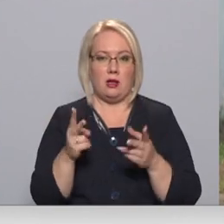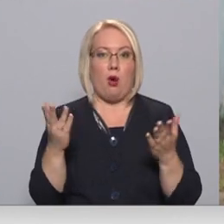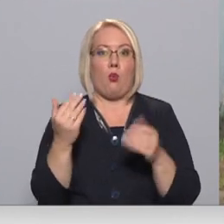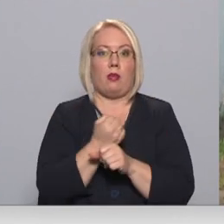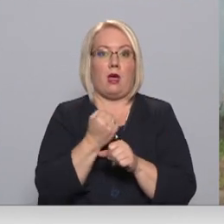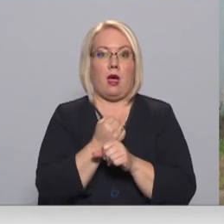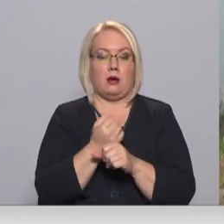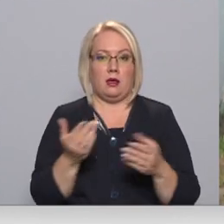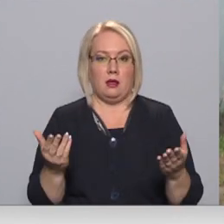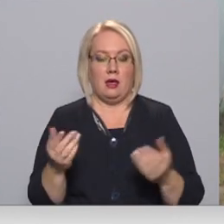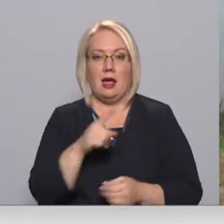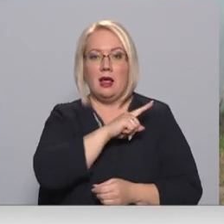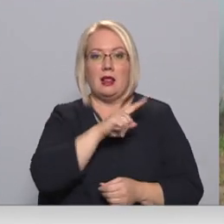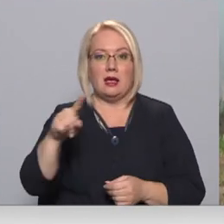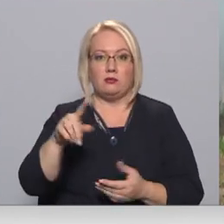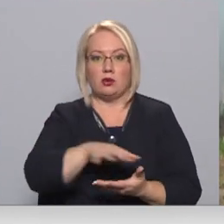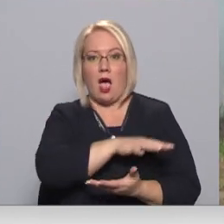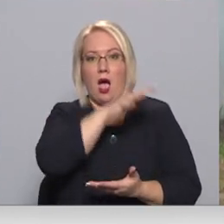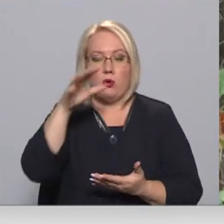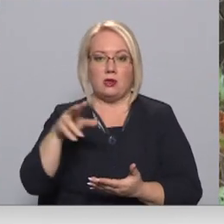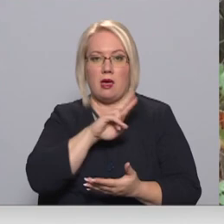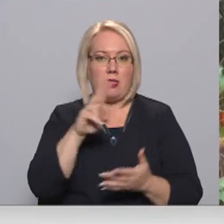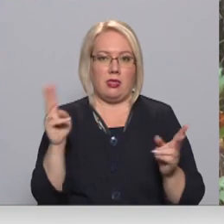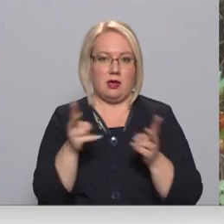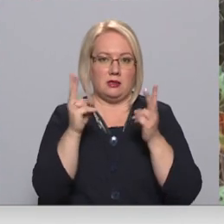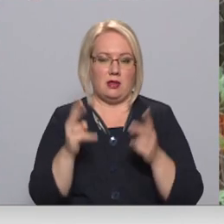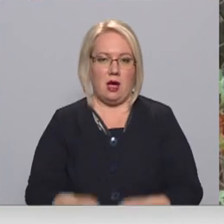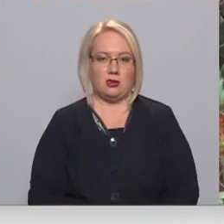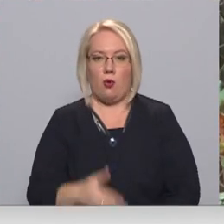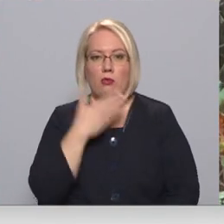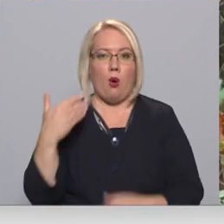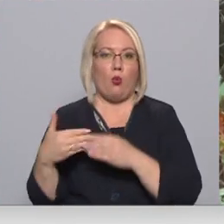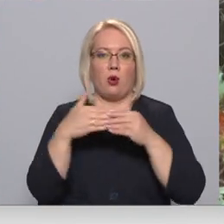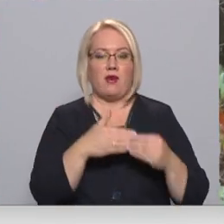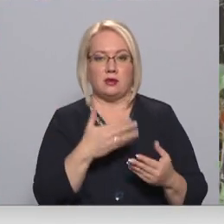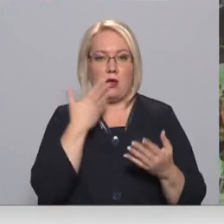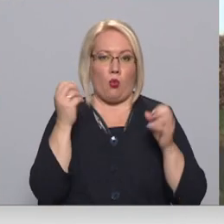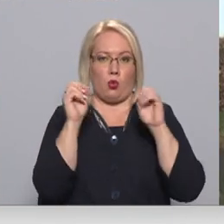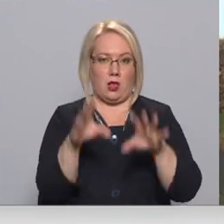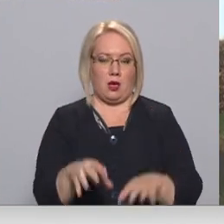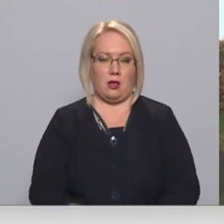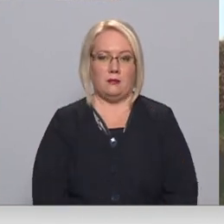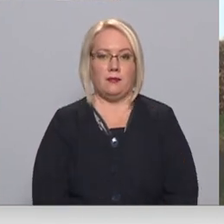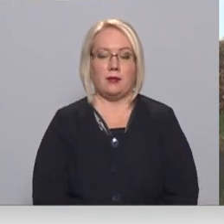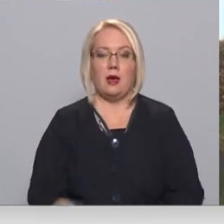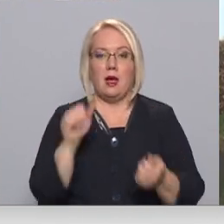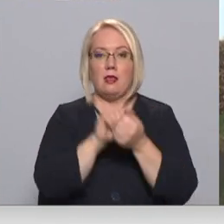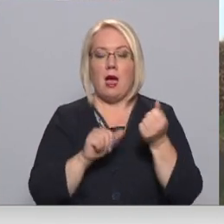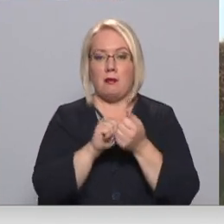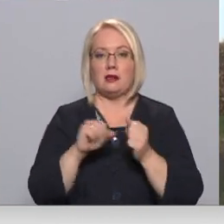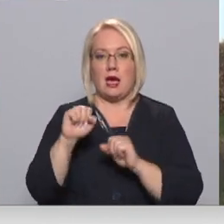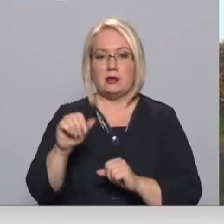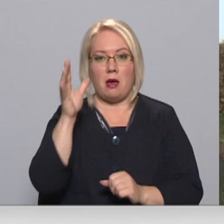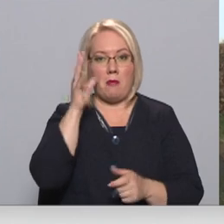a, ko darīt? Tad līdz šeiena būs kaudze, ja nededzināt. Un nav kur vest viņus, nav kur likt. Dabas aizsardzības